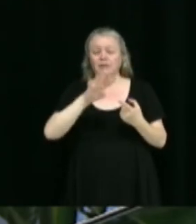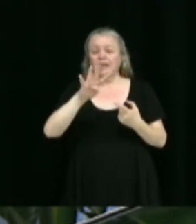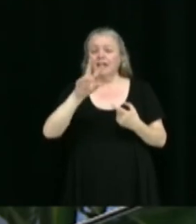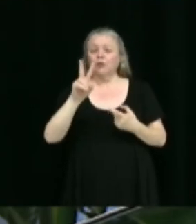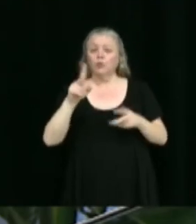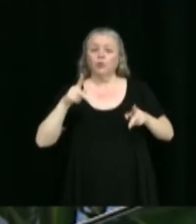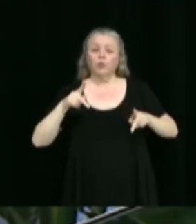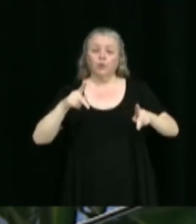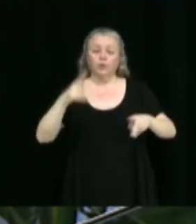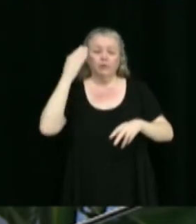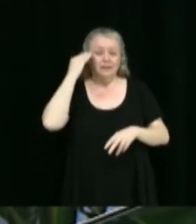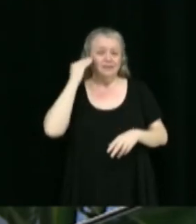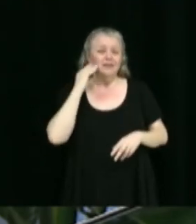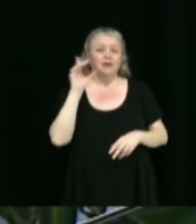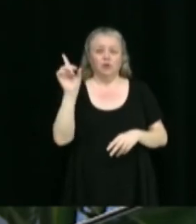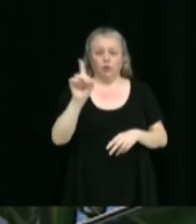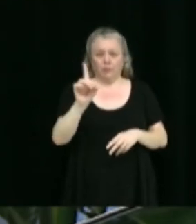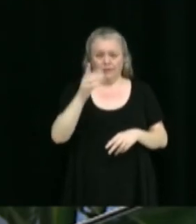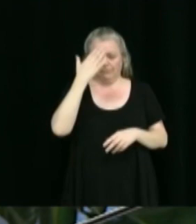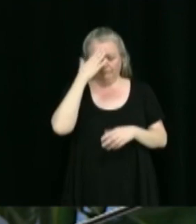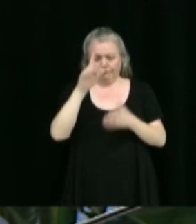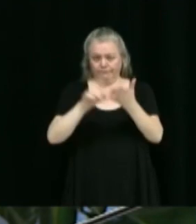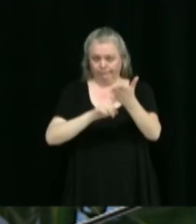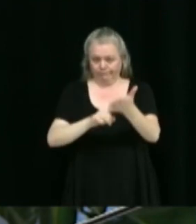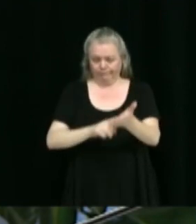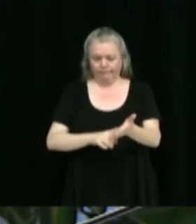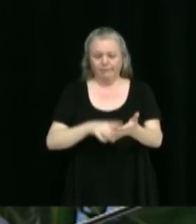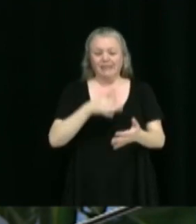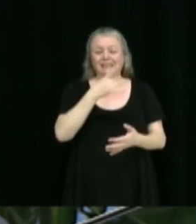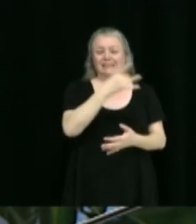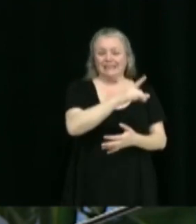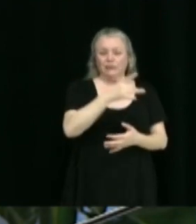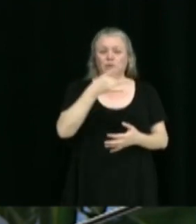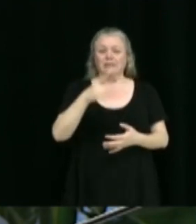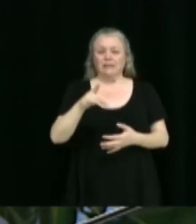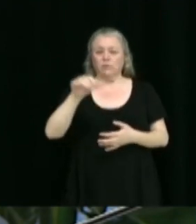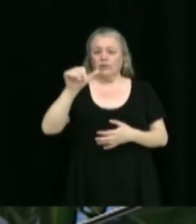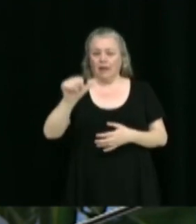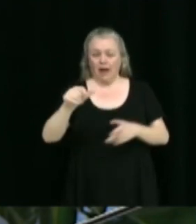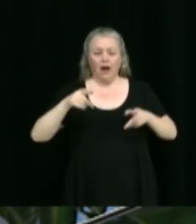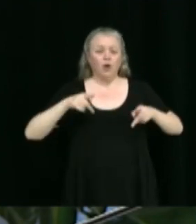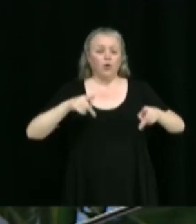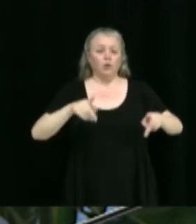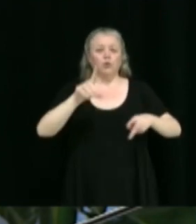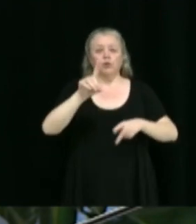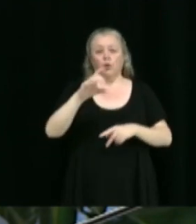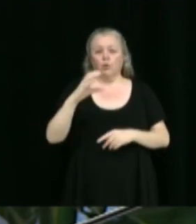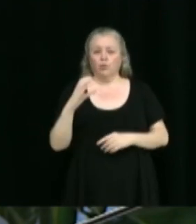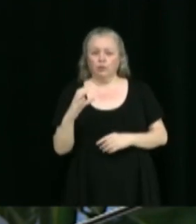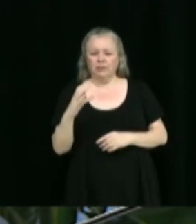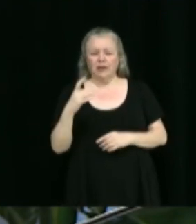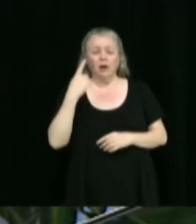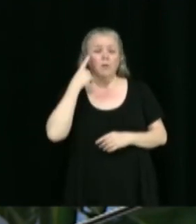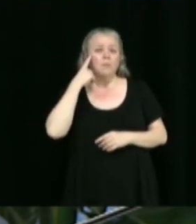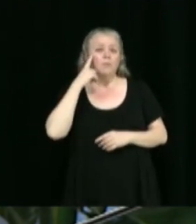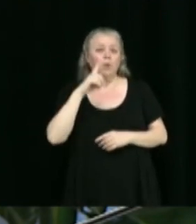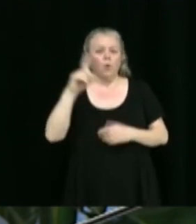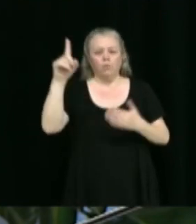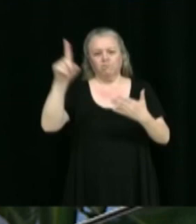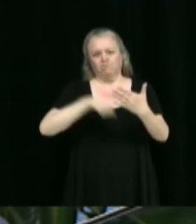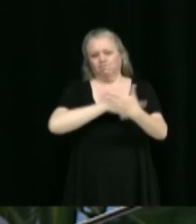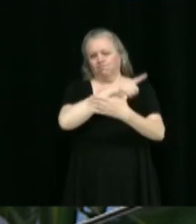pour des rénovations extérieures, pour le 18 à 18 rue de Coursolle pour la condamnation d'un accès commun,